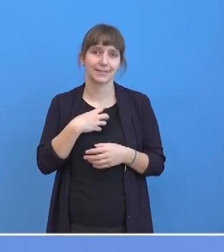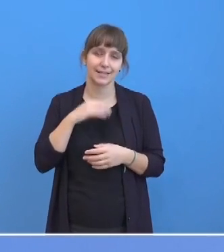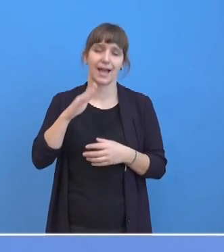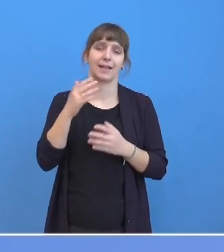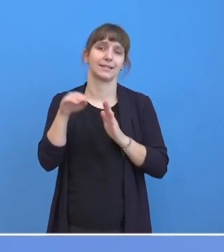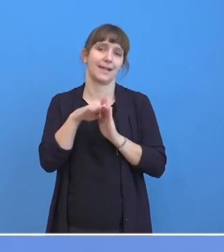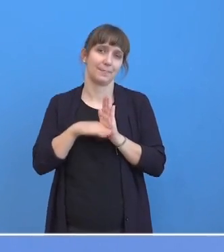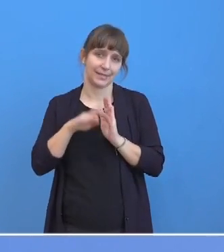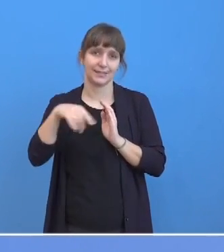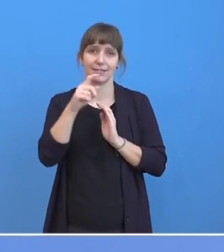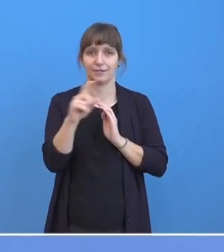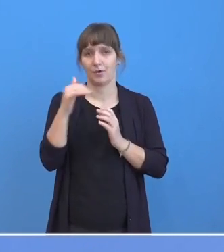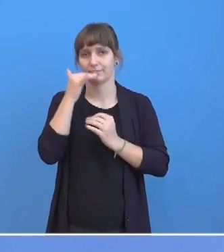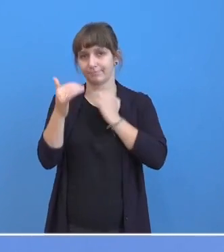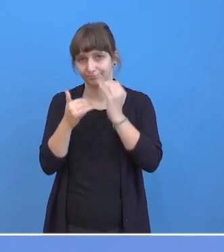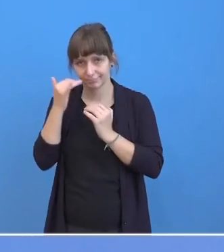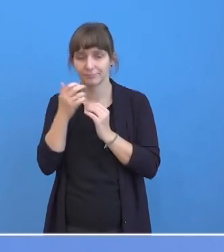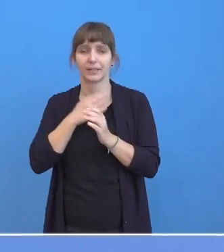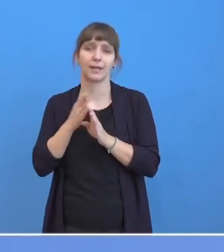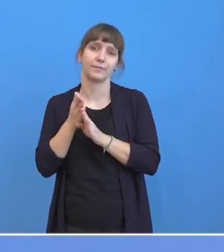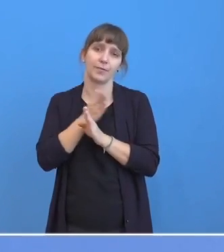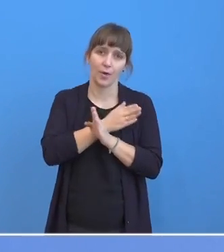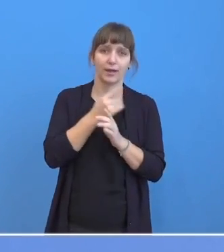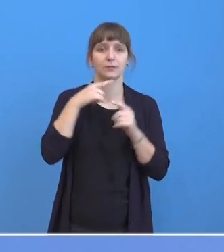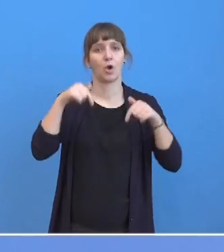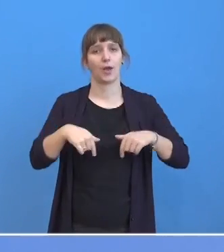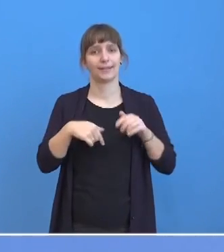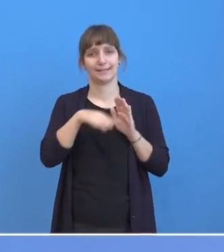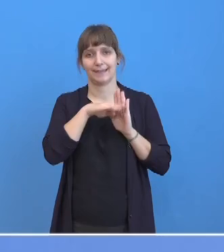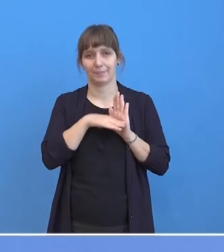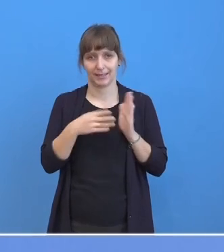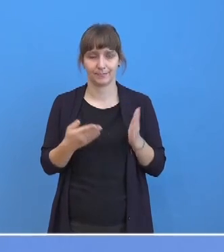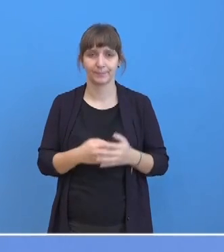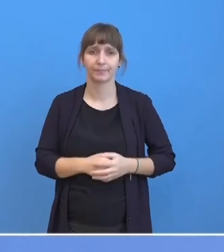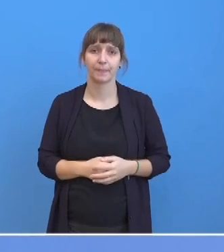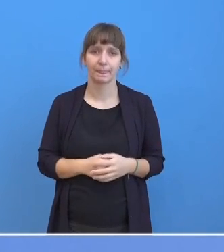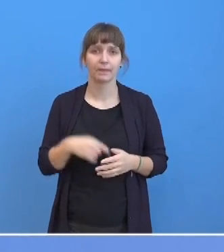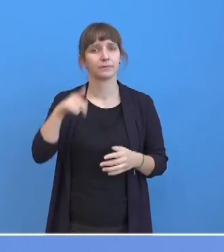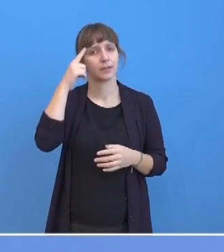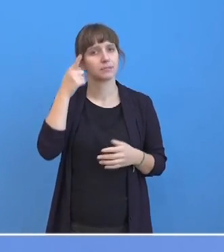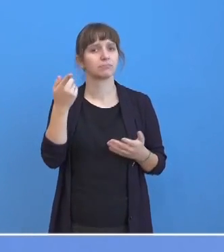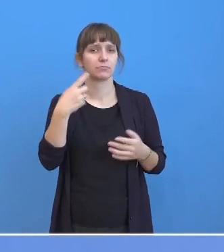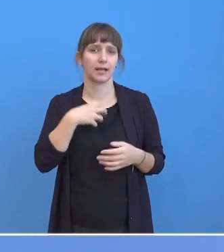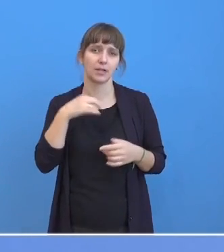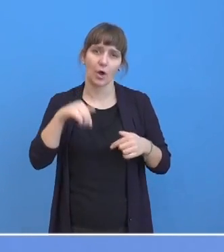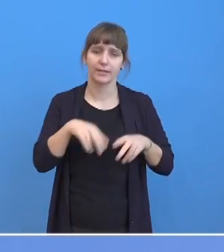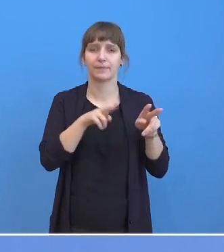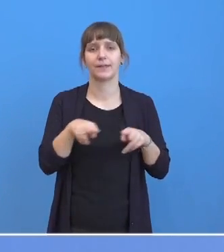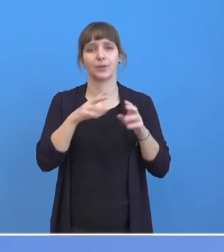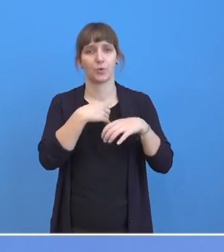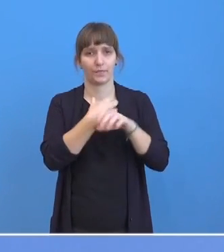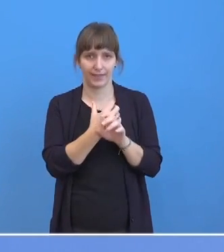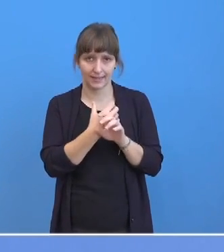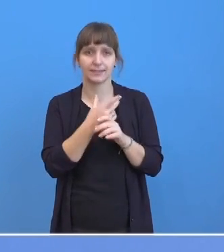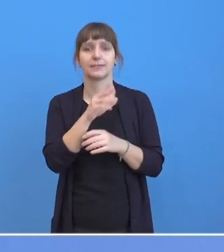für die nächste Woche beginne, noch auf einen Termin heute hinweisen. Wie Sie schon wissen, trifft sie sich ja oder gibt es eine Videokonferenz um 12